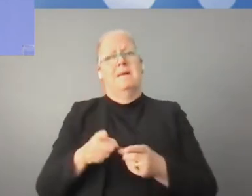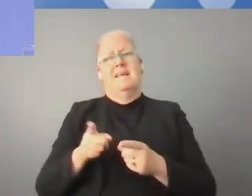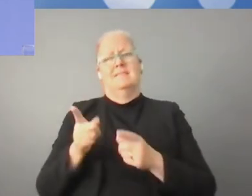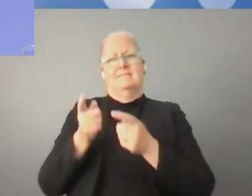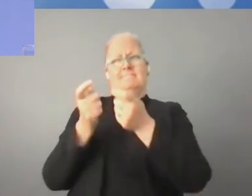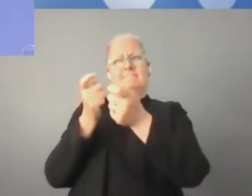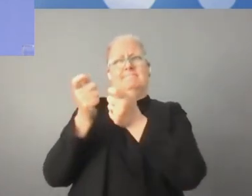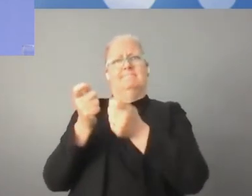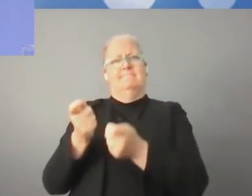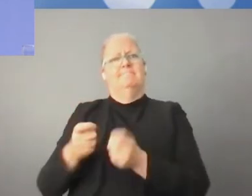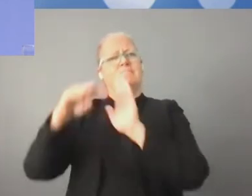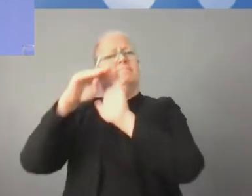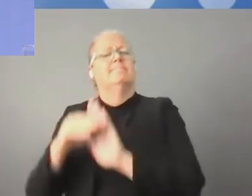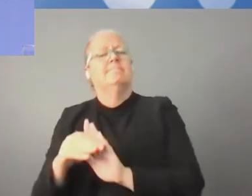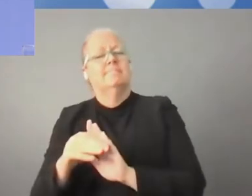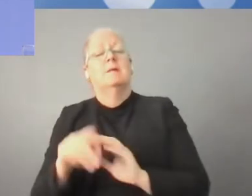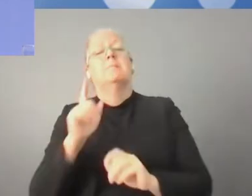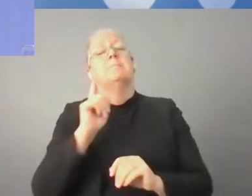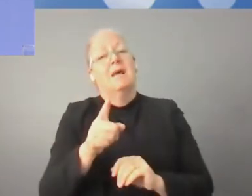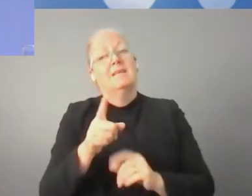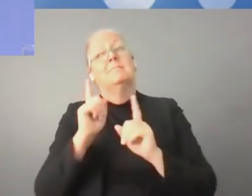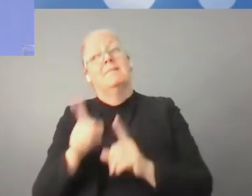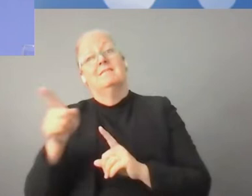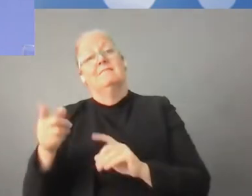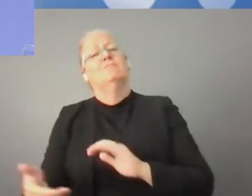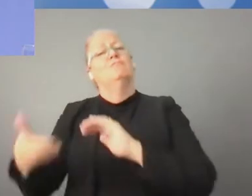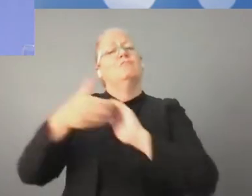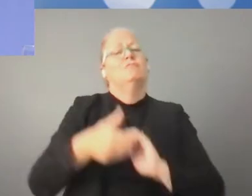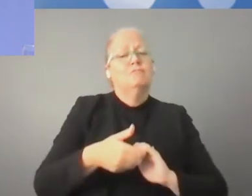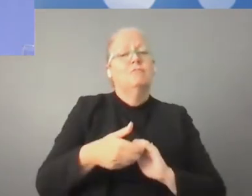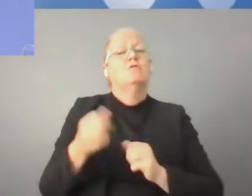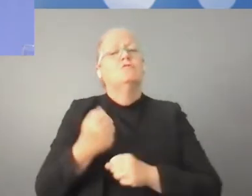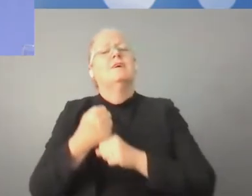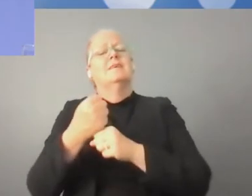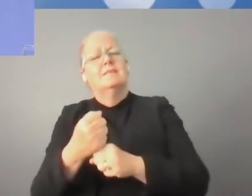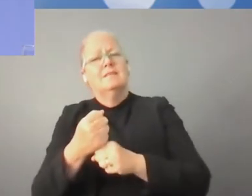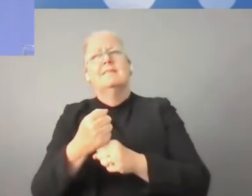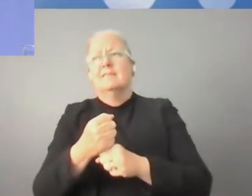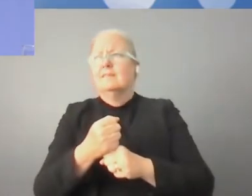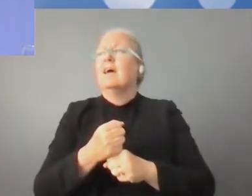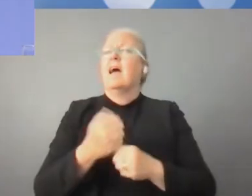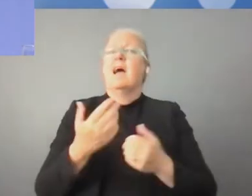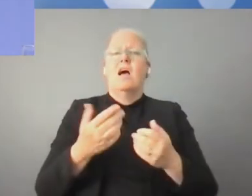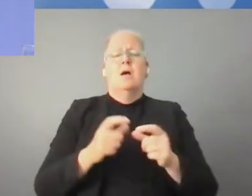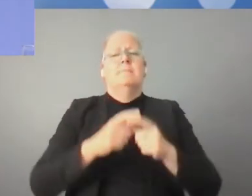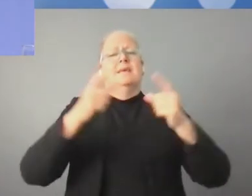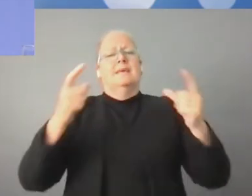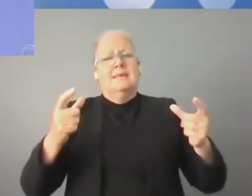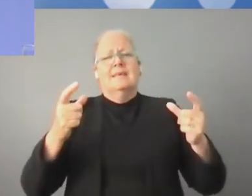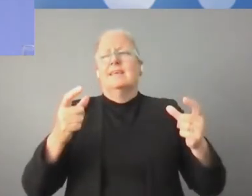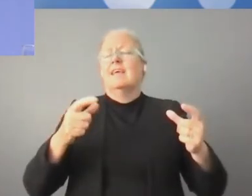przemysłowych, więc także też będzie uregulować sektor mediów społecznościowych. Teraz panie ministrze w odpowiedzi na pańskie pytanie.